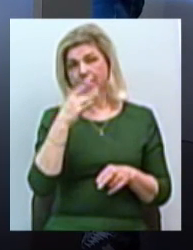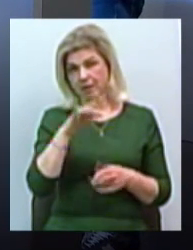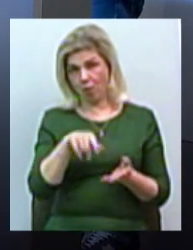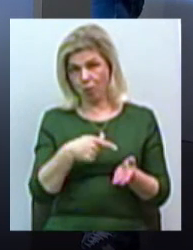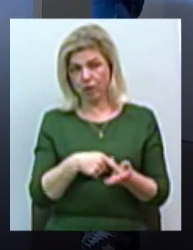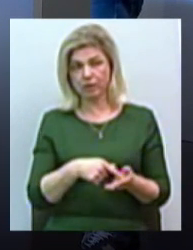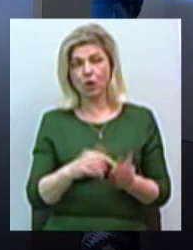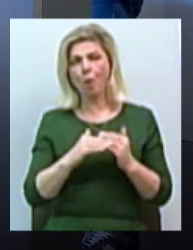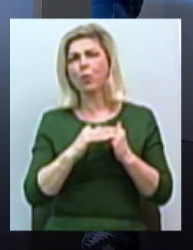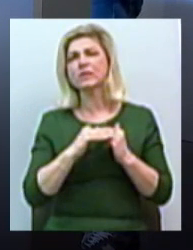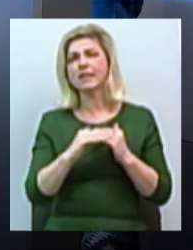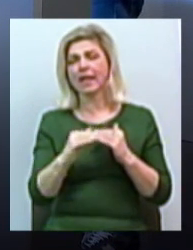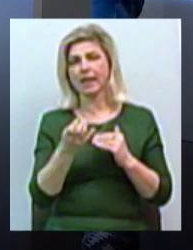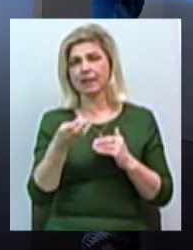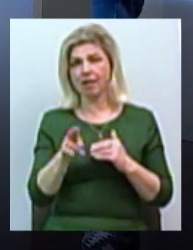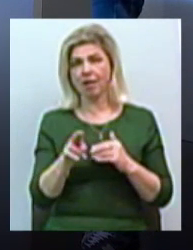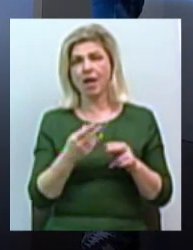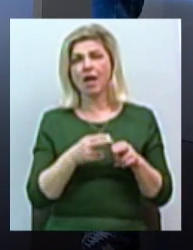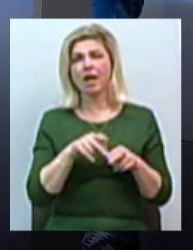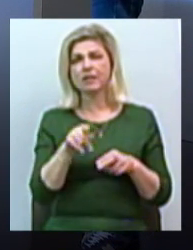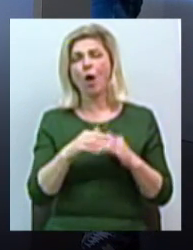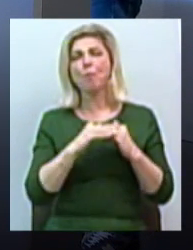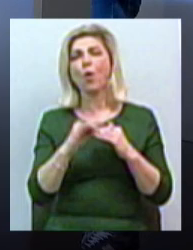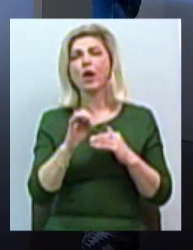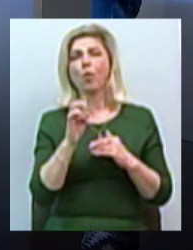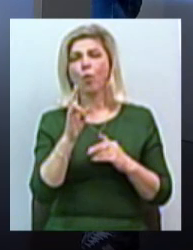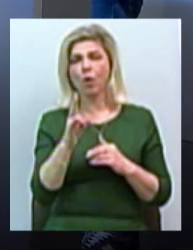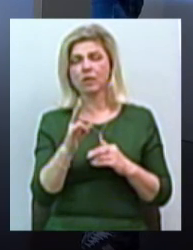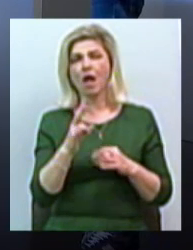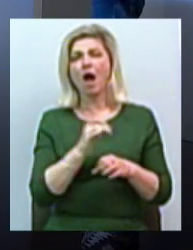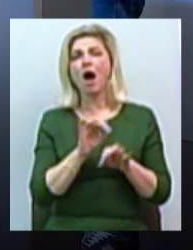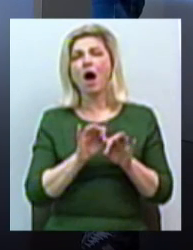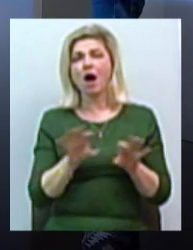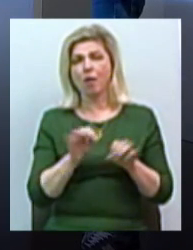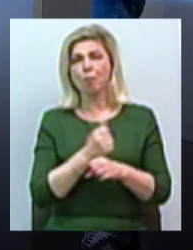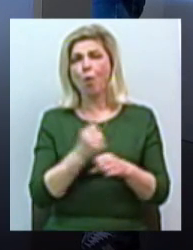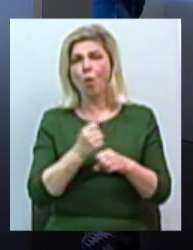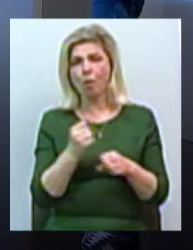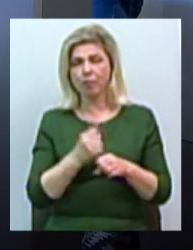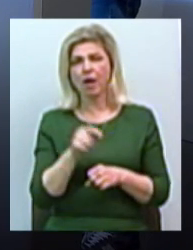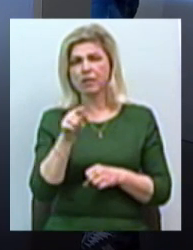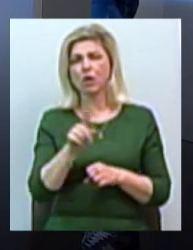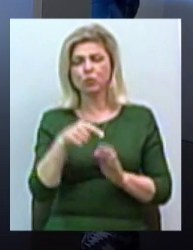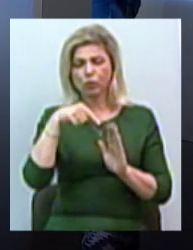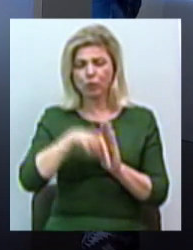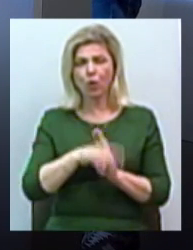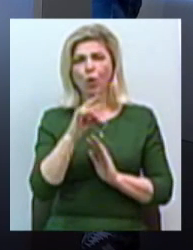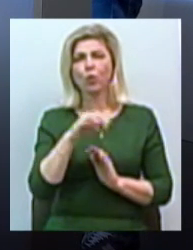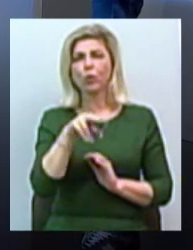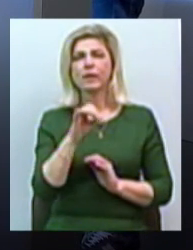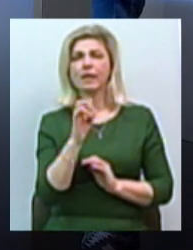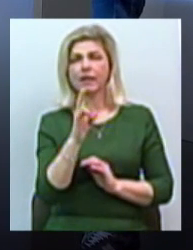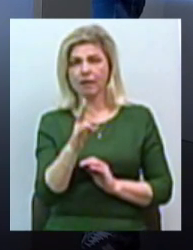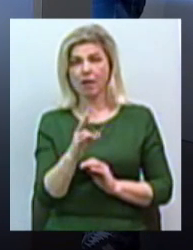пустыня, це полігон атомних бомб, там якісь рудники і тому подобне.